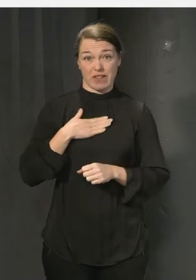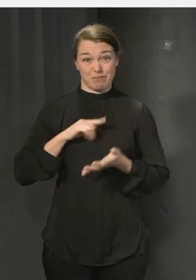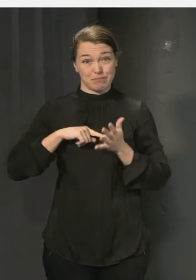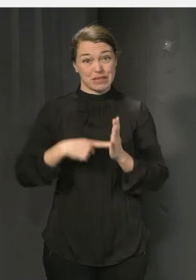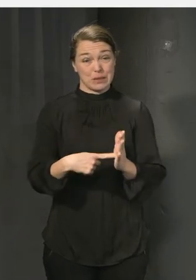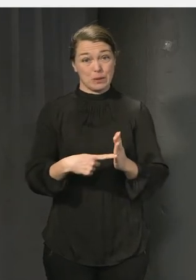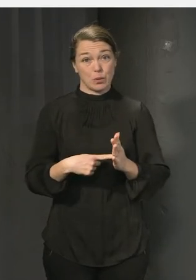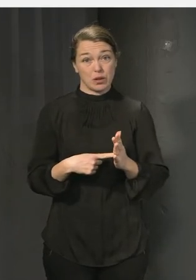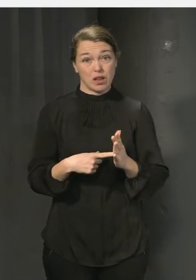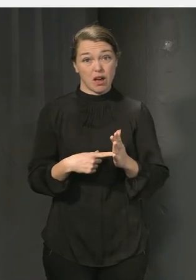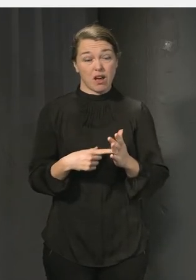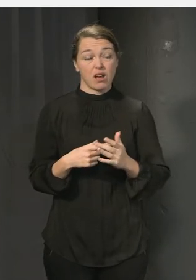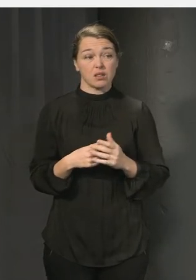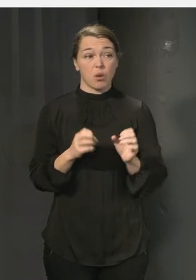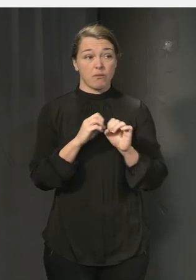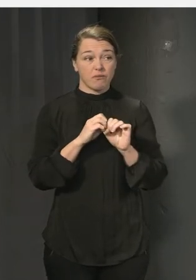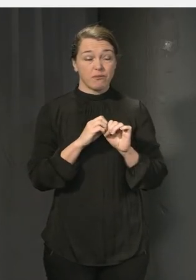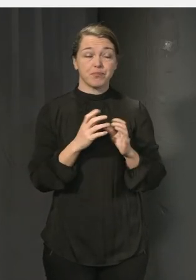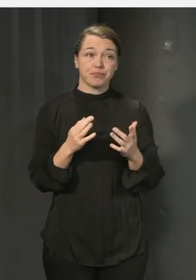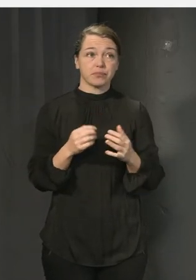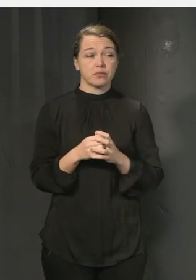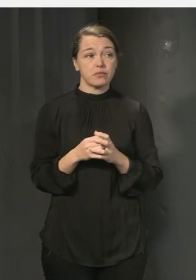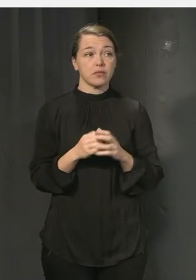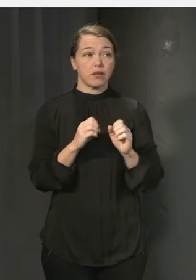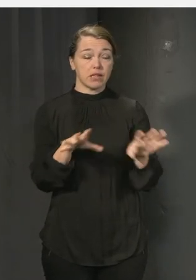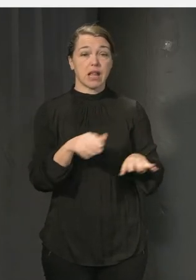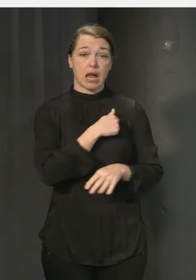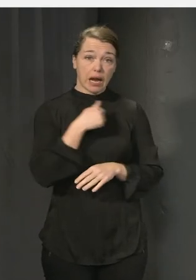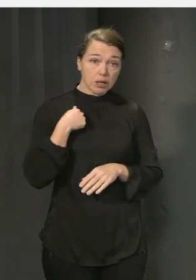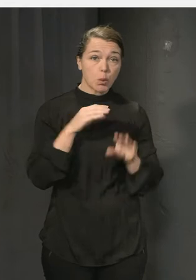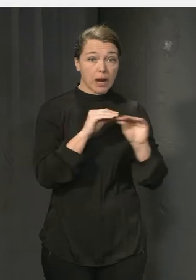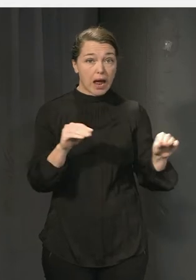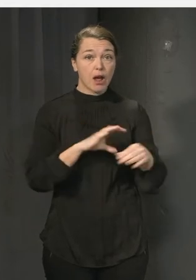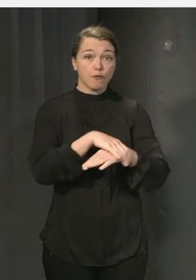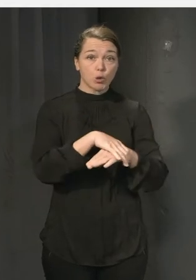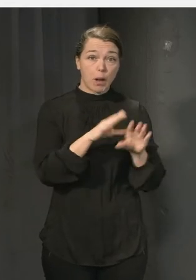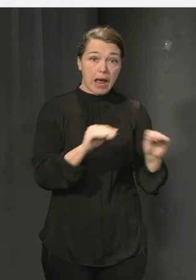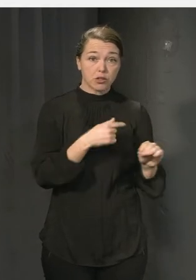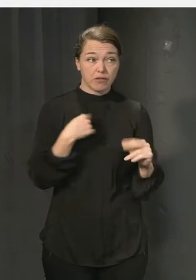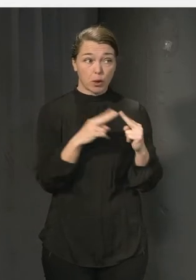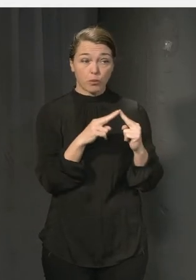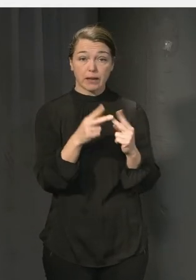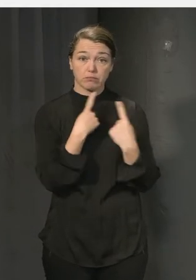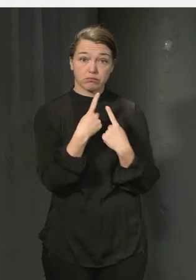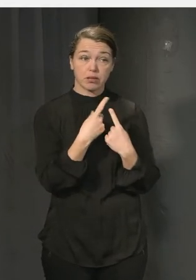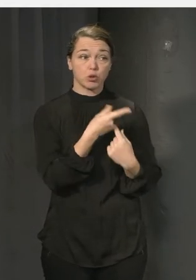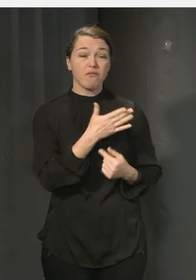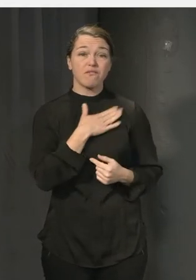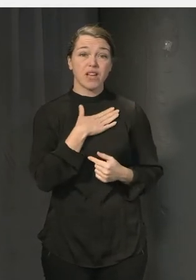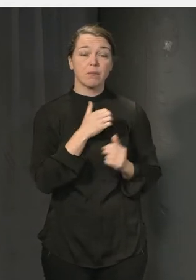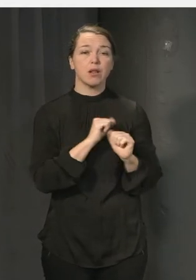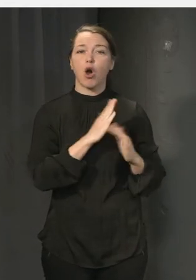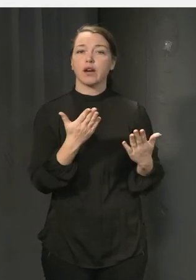att majoriteten av alla rektorer, lärare och förskollärare vi kommer i kontakt med, de vill men de har inte